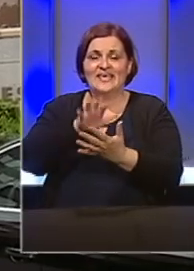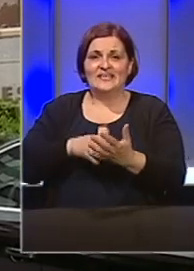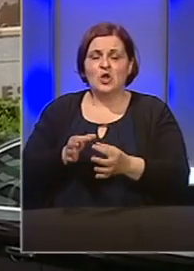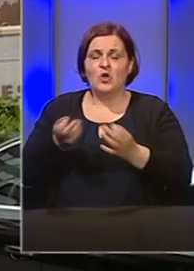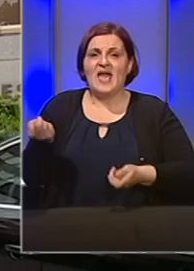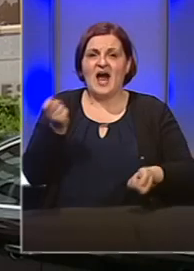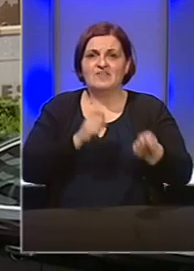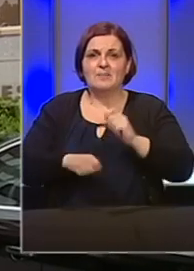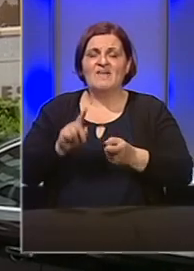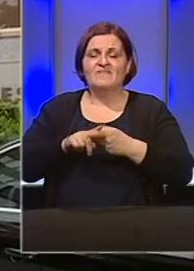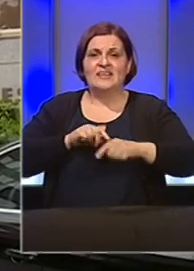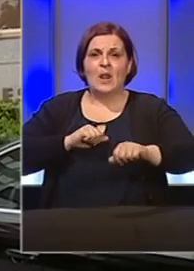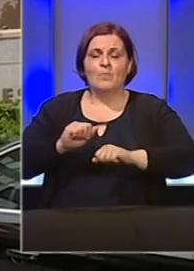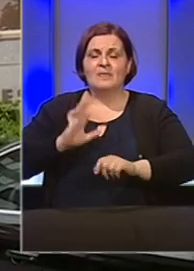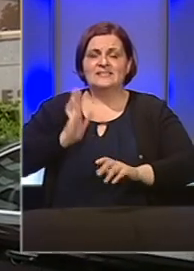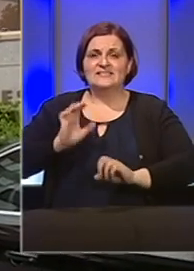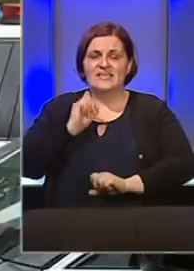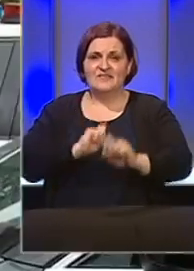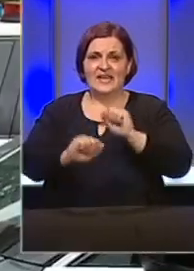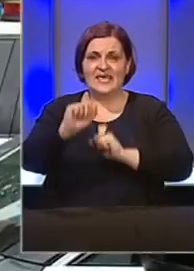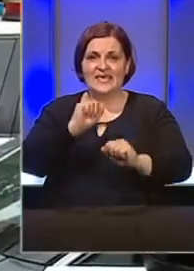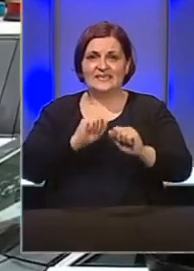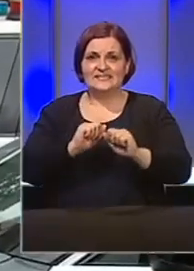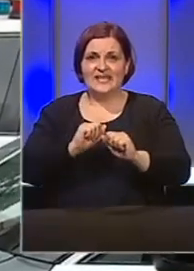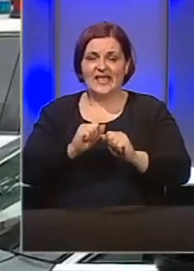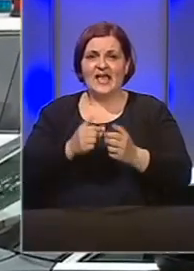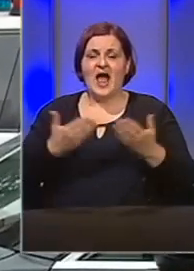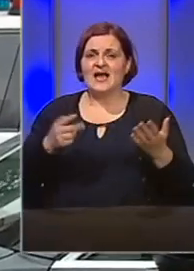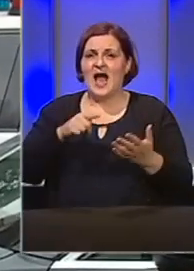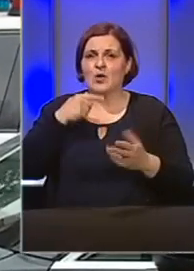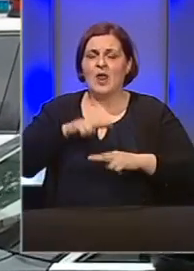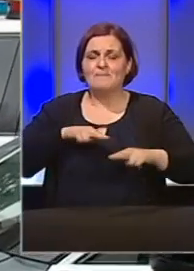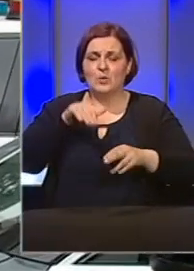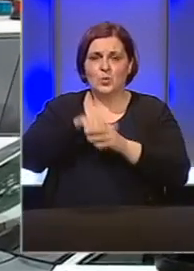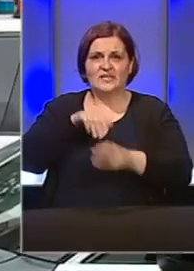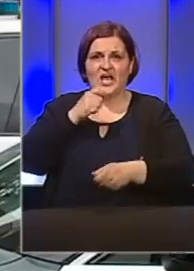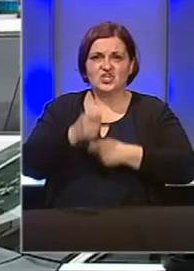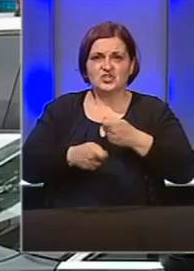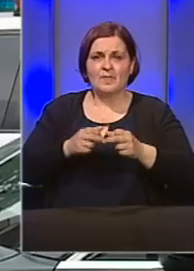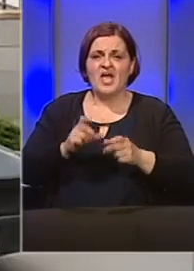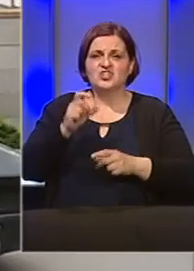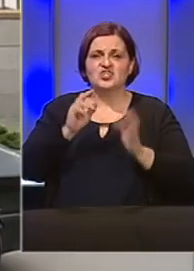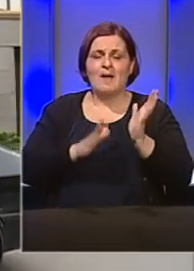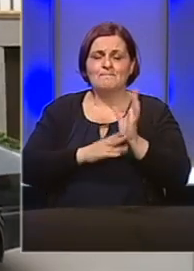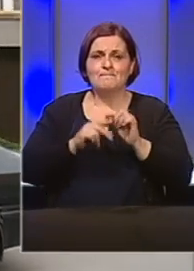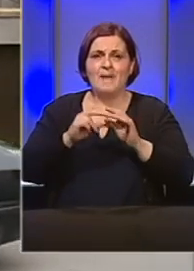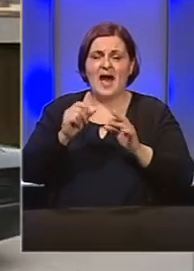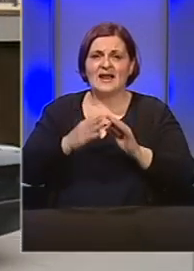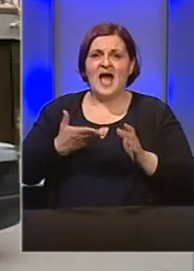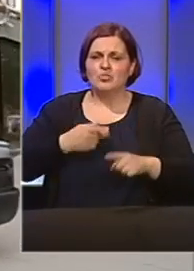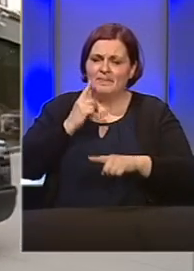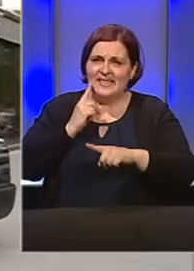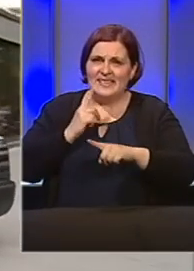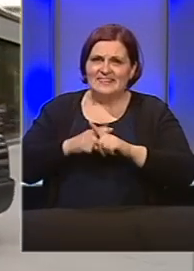javnim nabavkama Federalne uprave civilne zaštite. Kako je kazao ministar unutrašnjih poslova Aljoša Čampara, dobili su